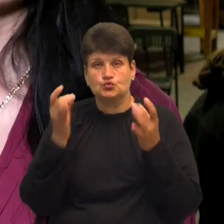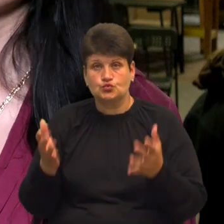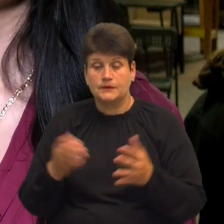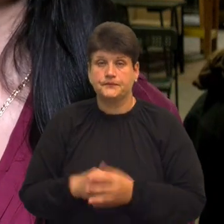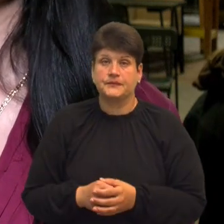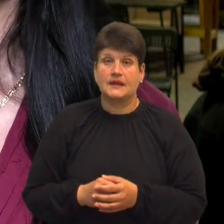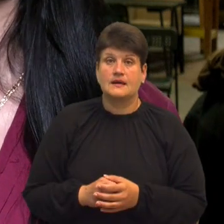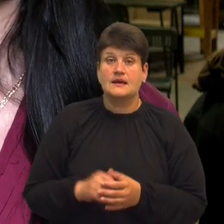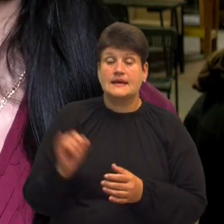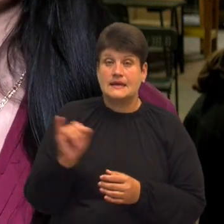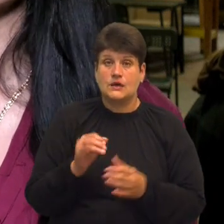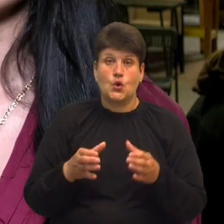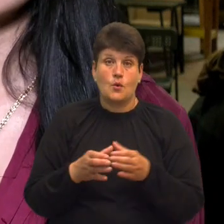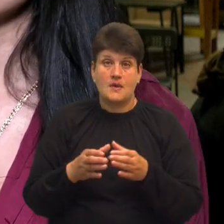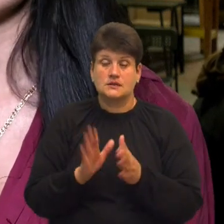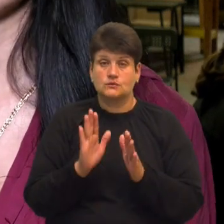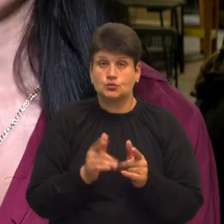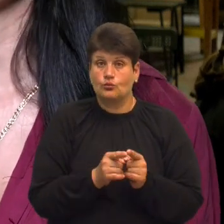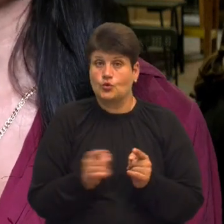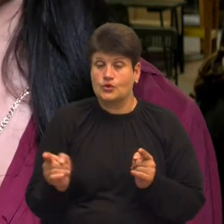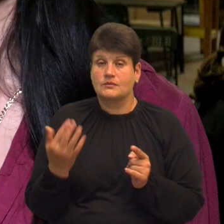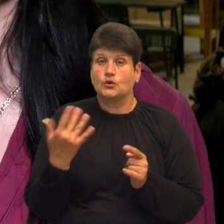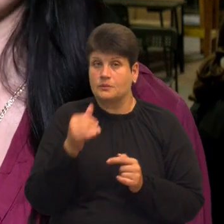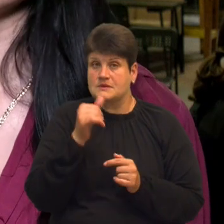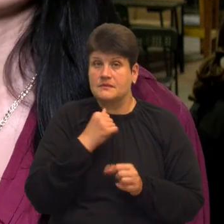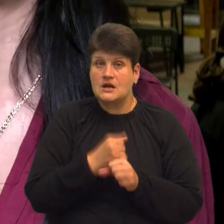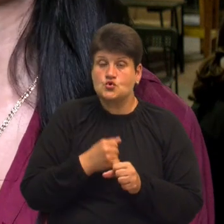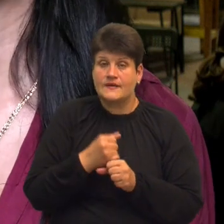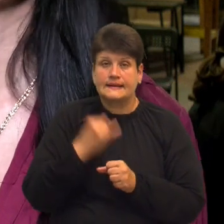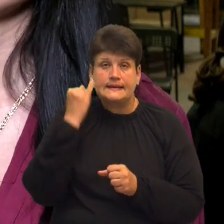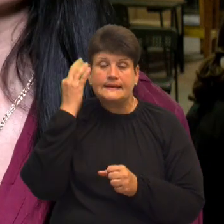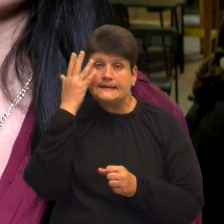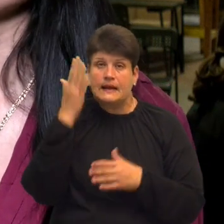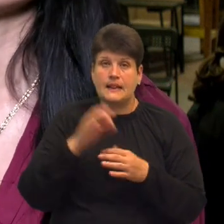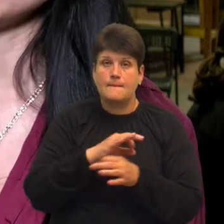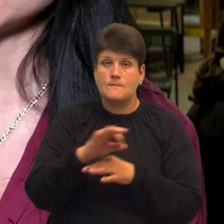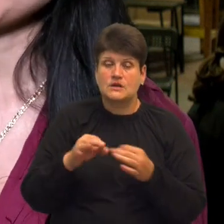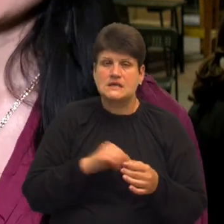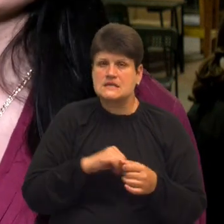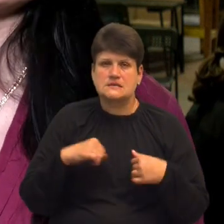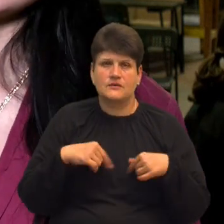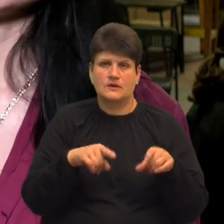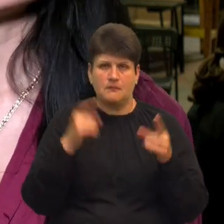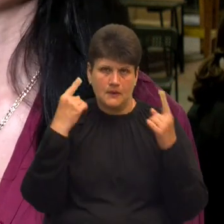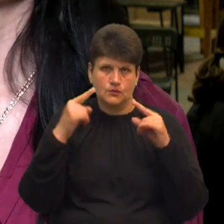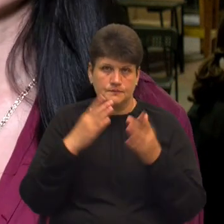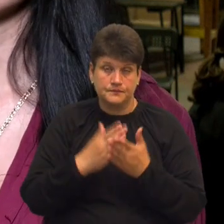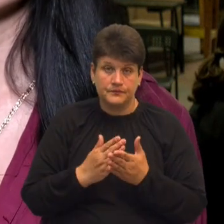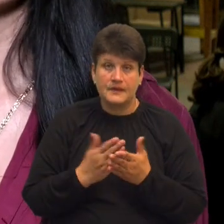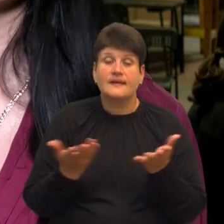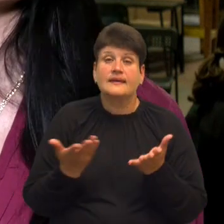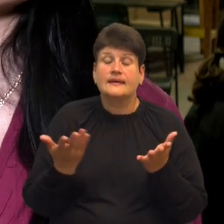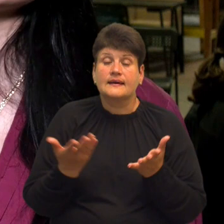І, власне, команди будуть протягом кількох місяців працювати над ідеєю, над проєктом, який самі вони придумують. Яка місія